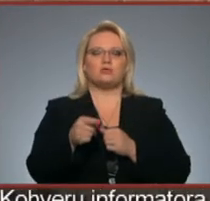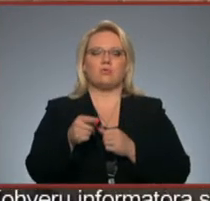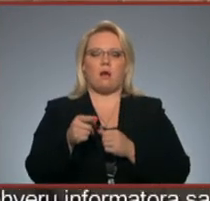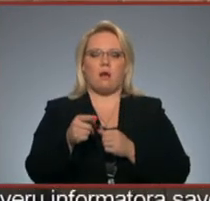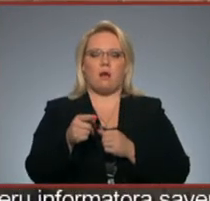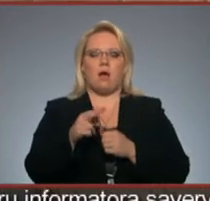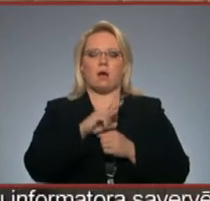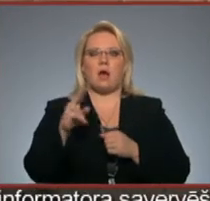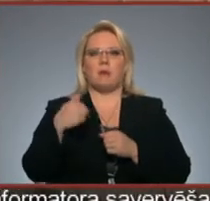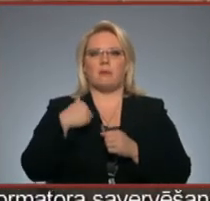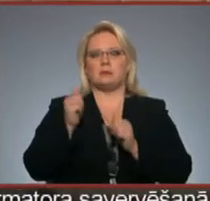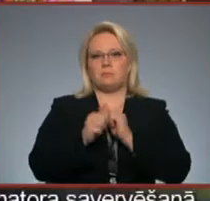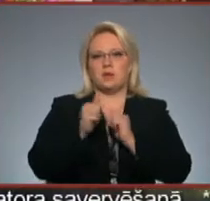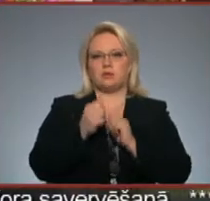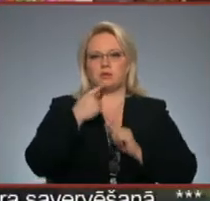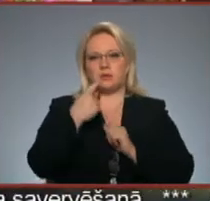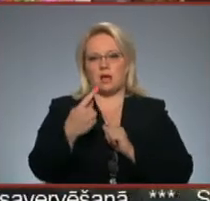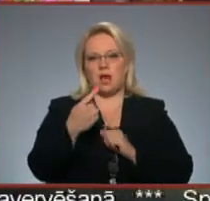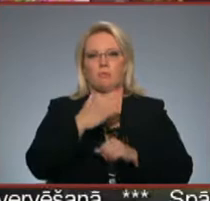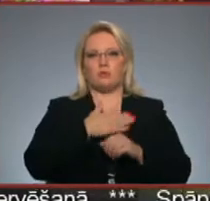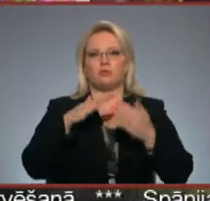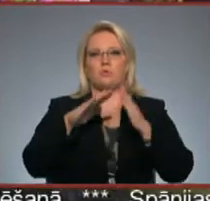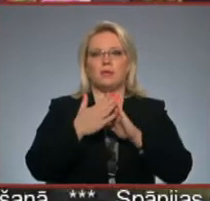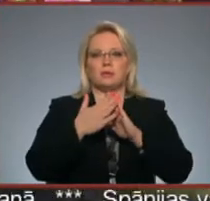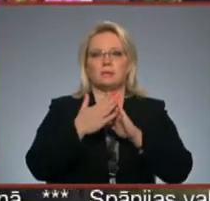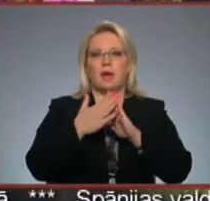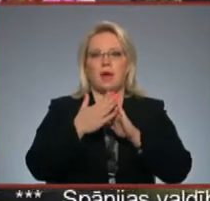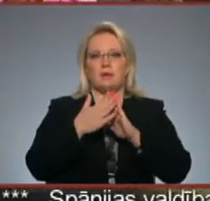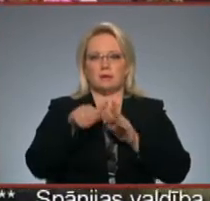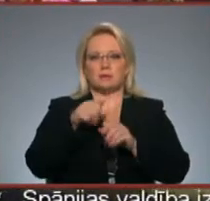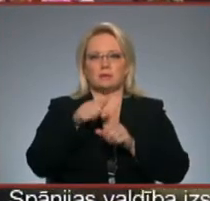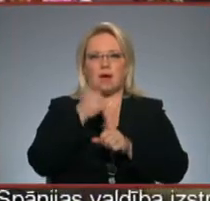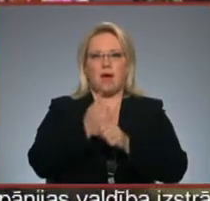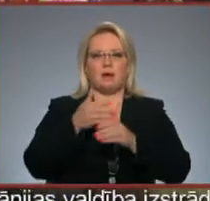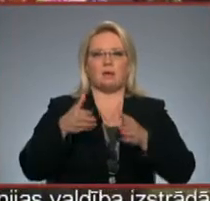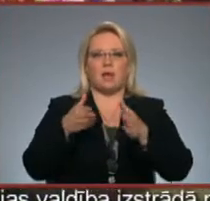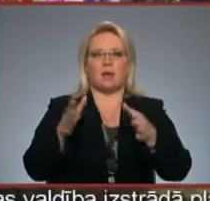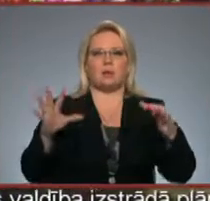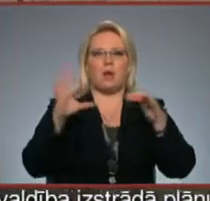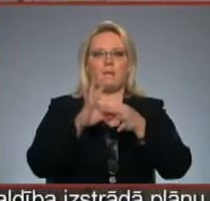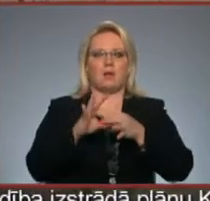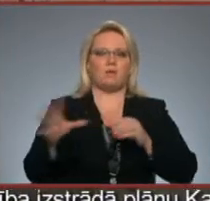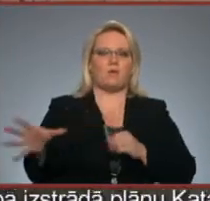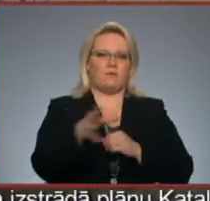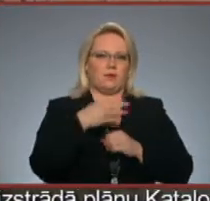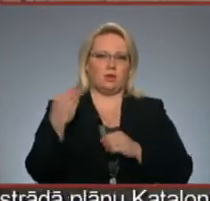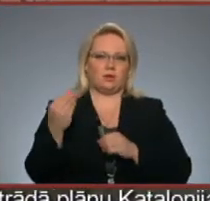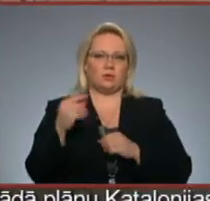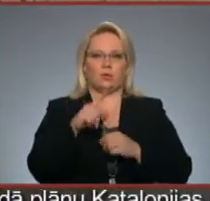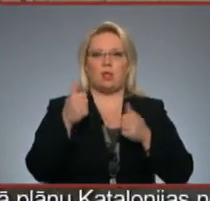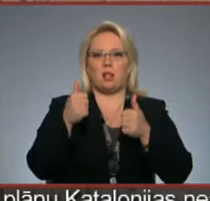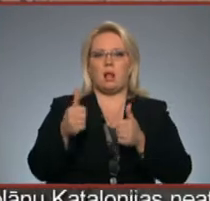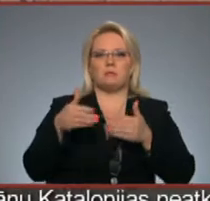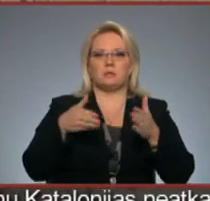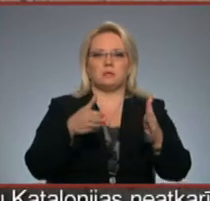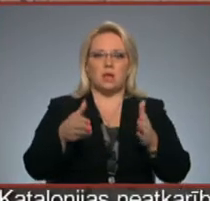kā mēs bieži sakam, mūsu pilsētas artēriju, kuri apvienojas mūs visus. Tur, kur ir labs ceļš,